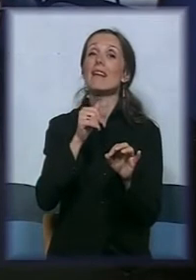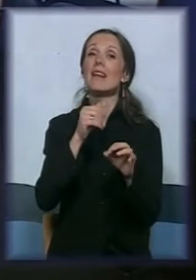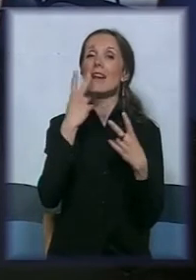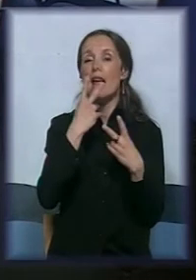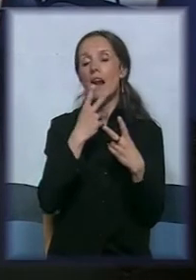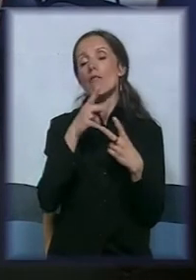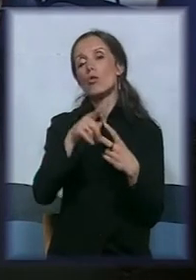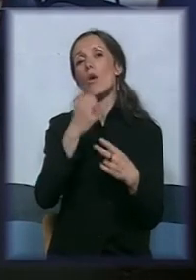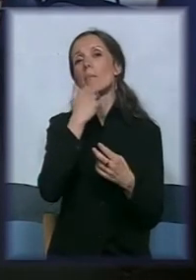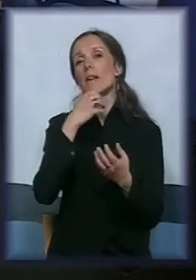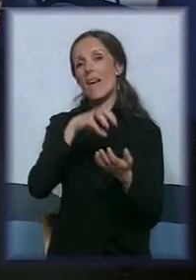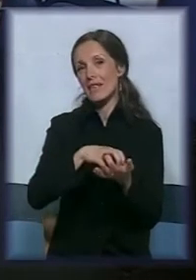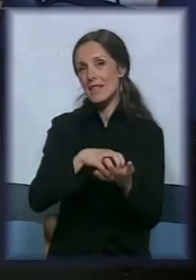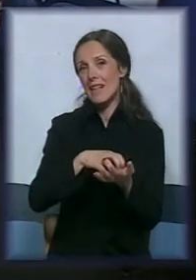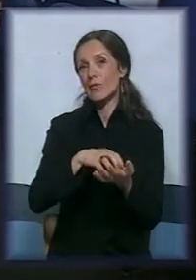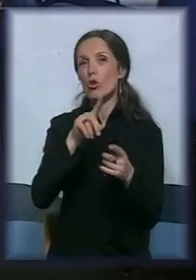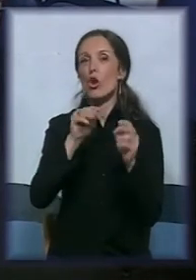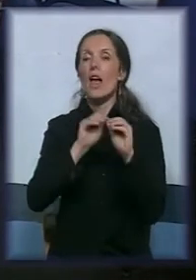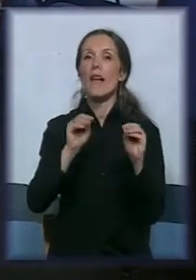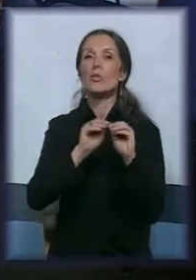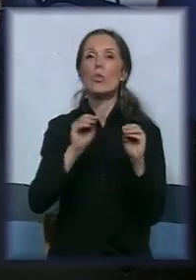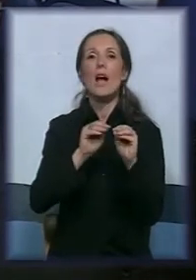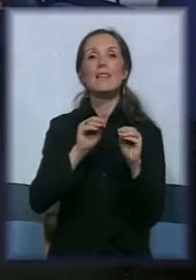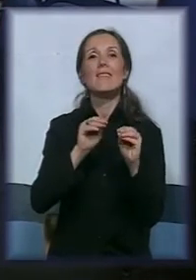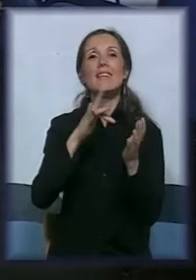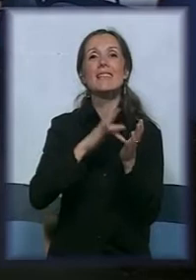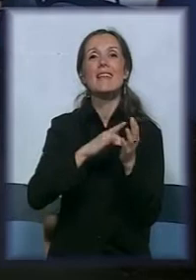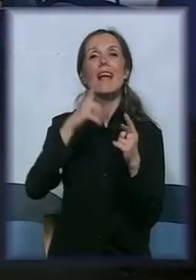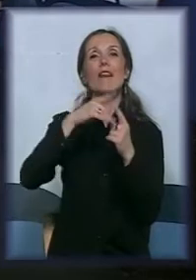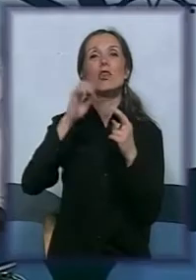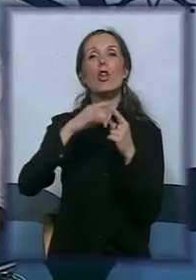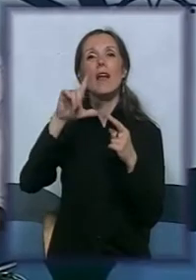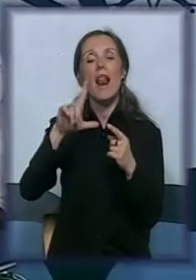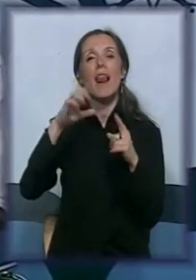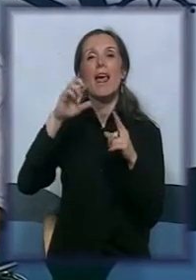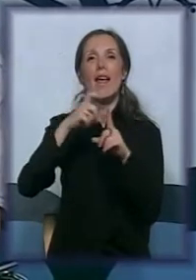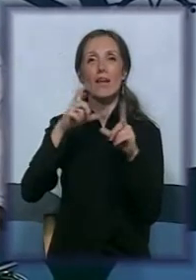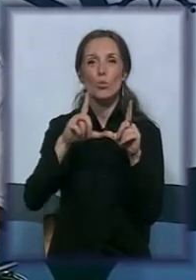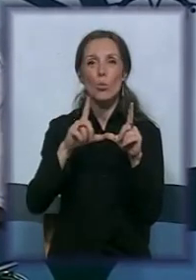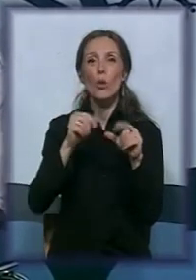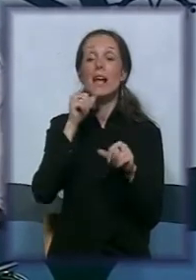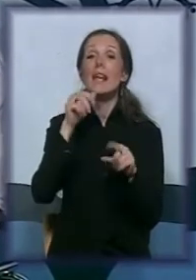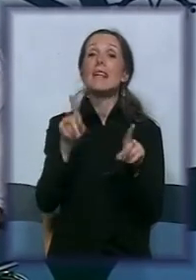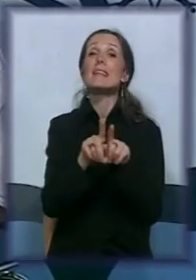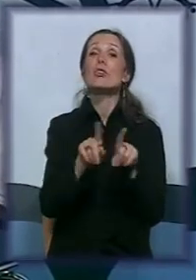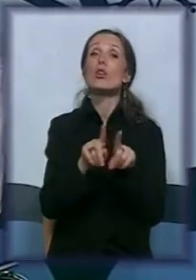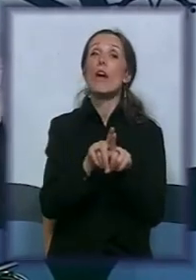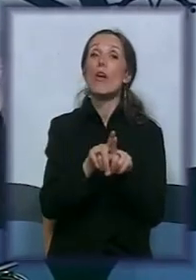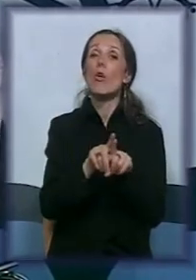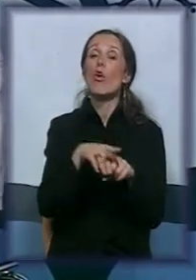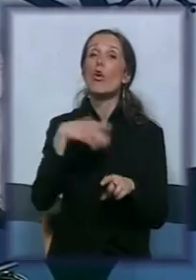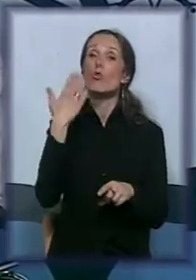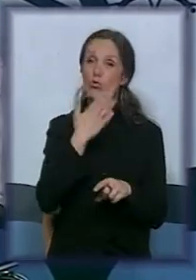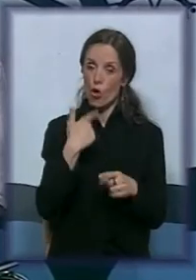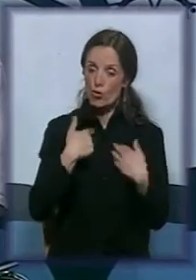privatnog sektora. To je edukativni centar Total Edu. Zatim, isto tako, i škole kao